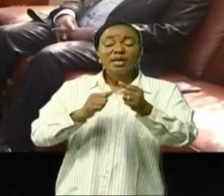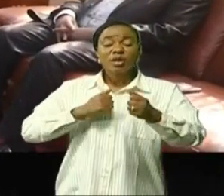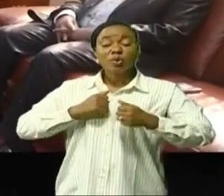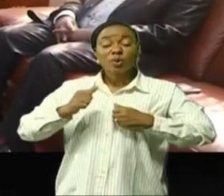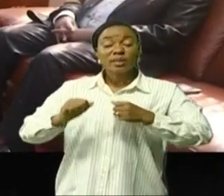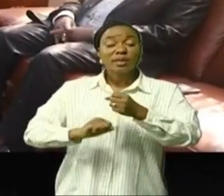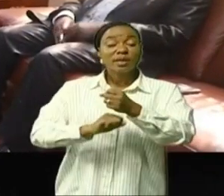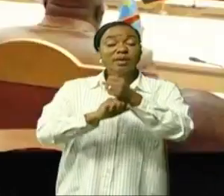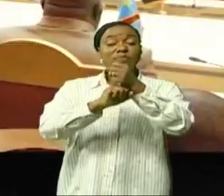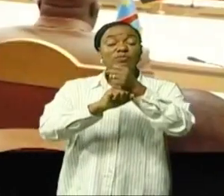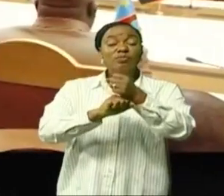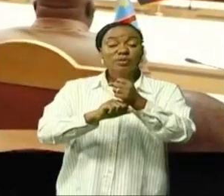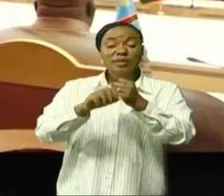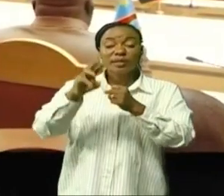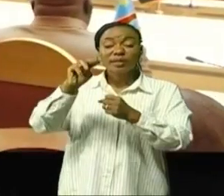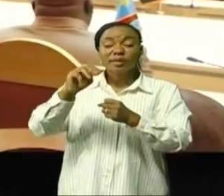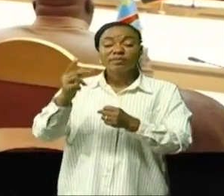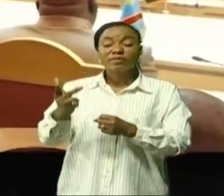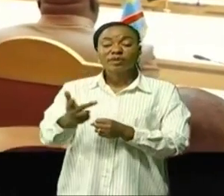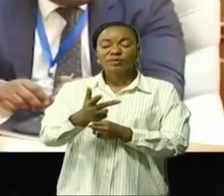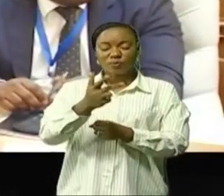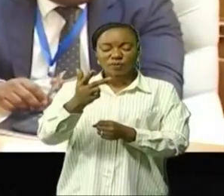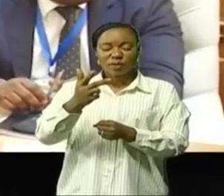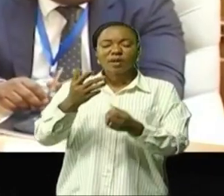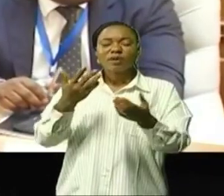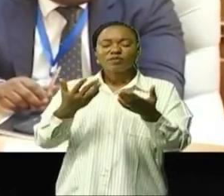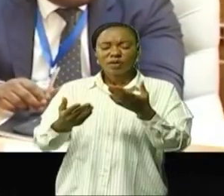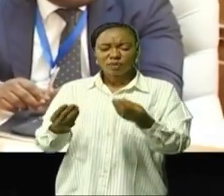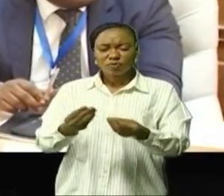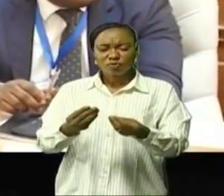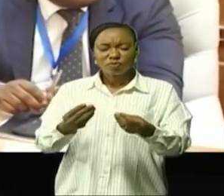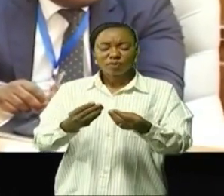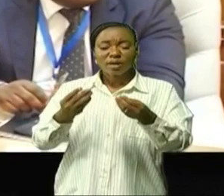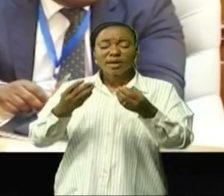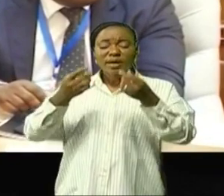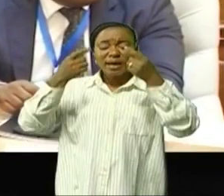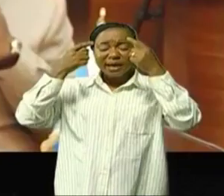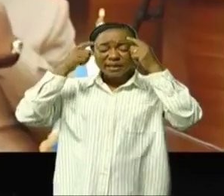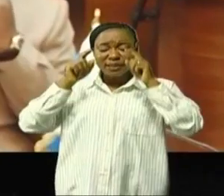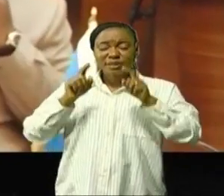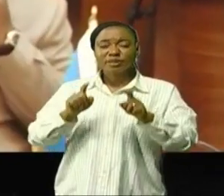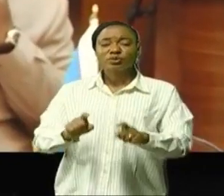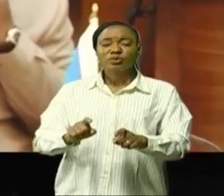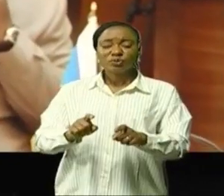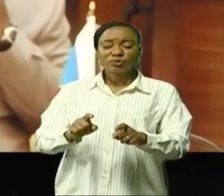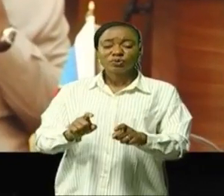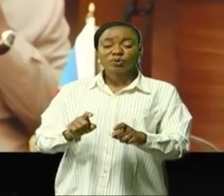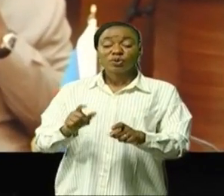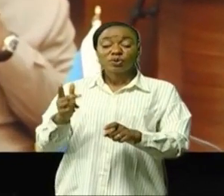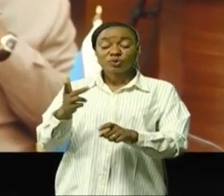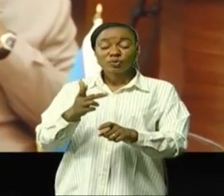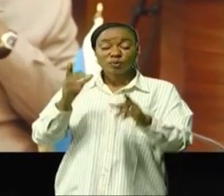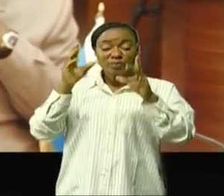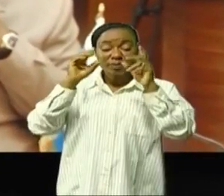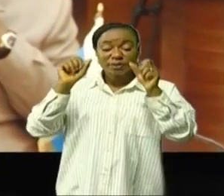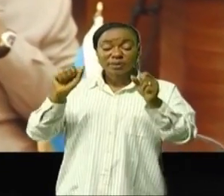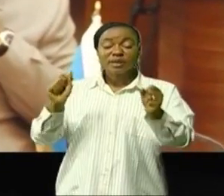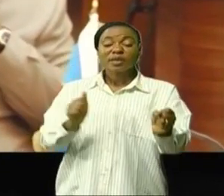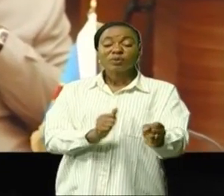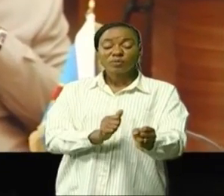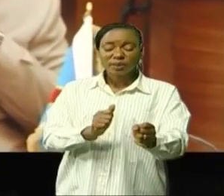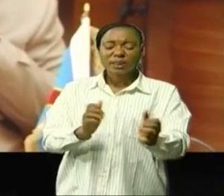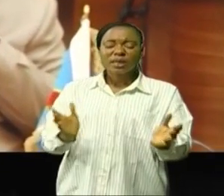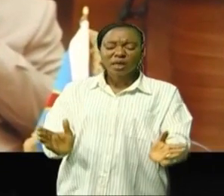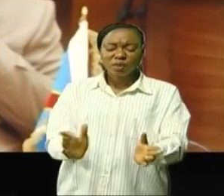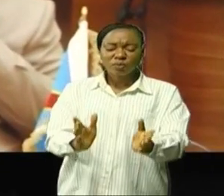cette rencontre. Sur la rencontre de Luanda en Angola, le président de la SENCO soutient et encourage le président de la République Félix-Antoine Tchekide-Chilombo